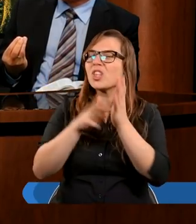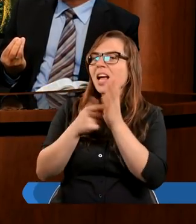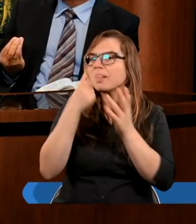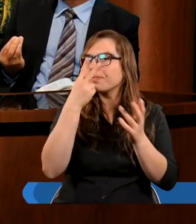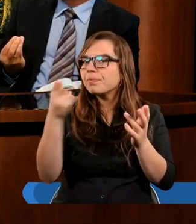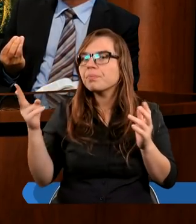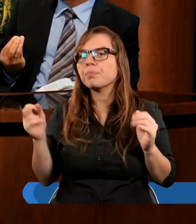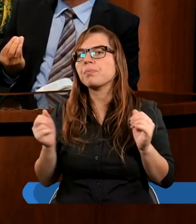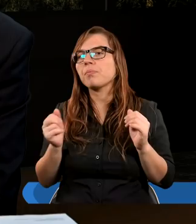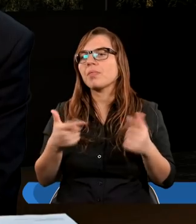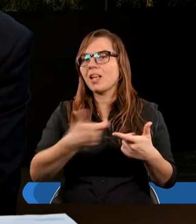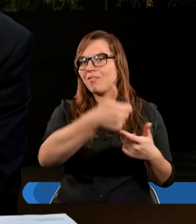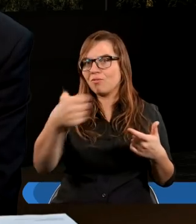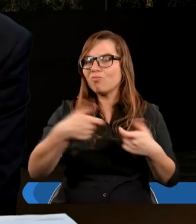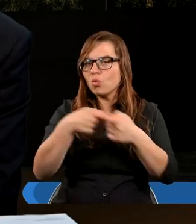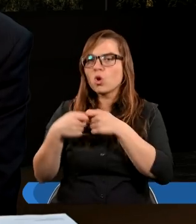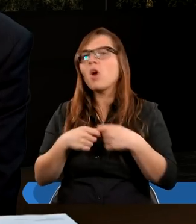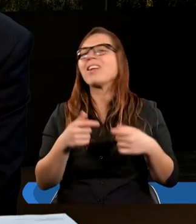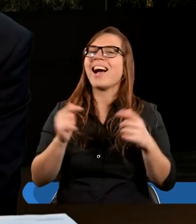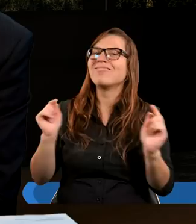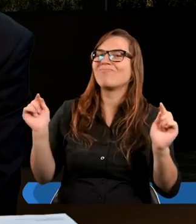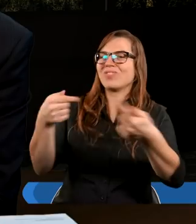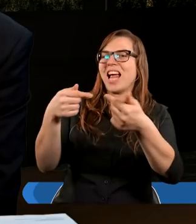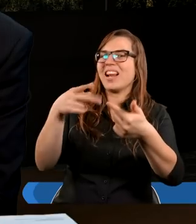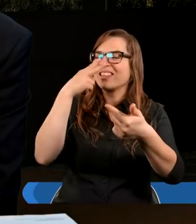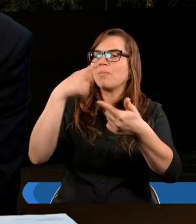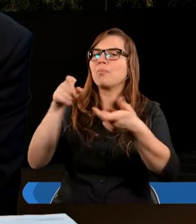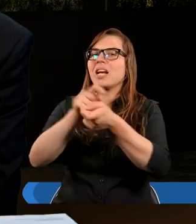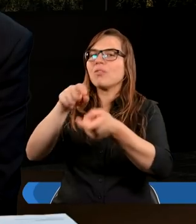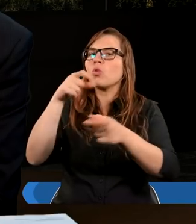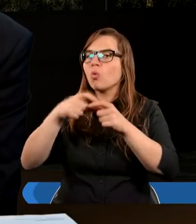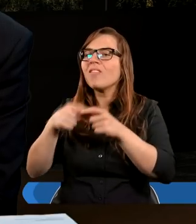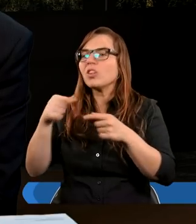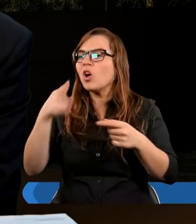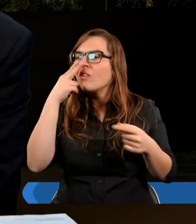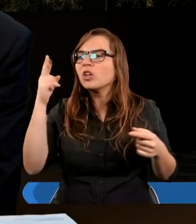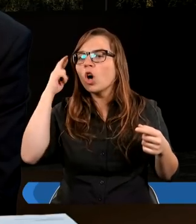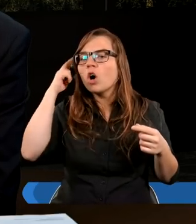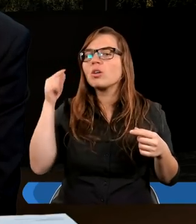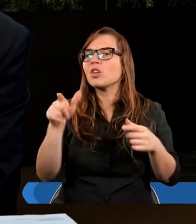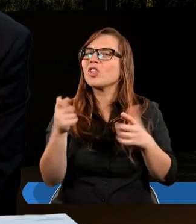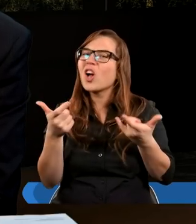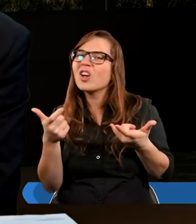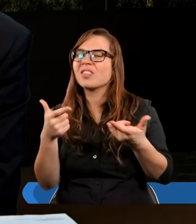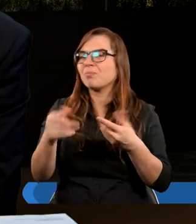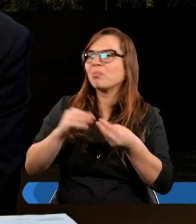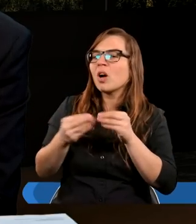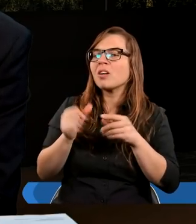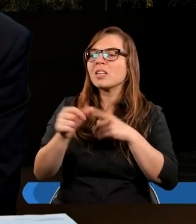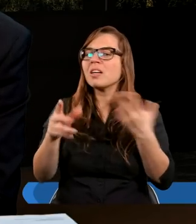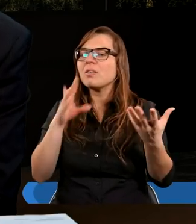że wspólnota przeczy właśnie dokładnie tym słowom, to wtedy rozumiemy, że z czym jest problemem?